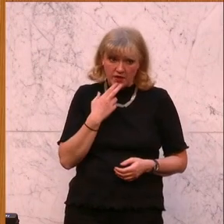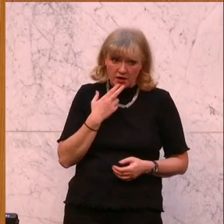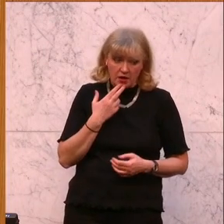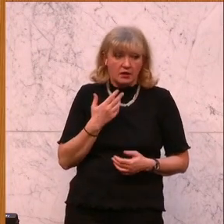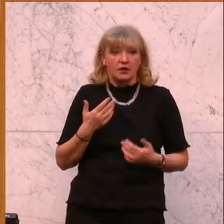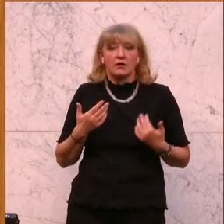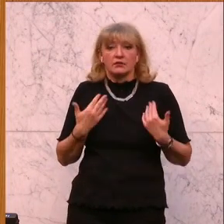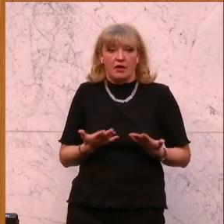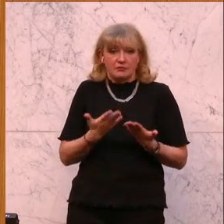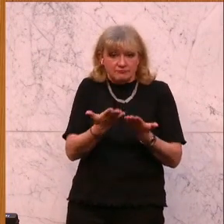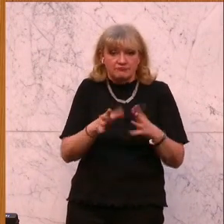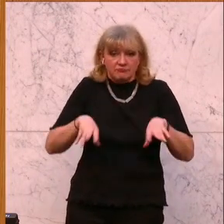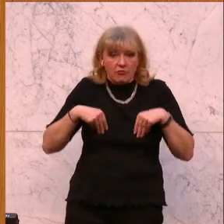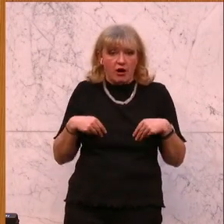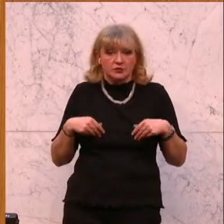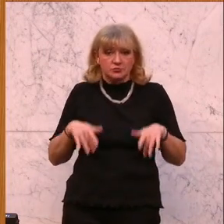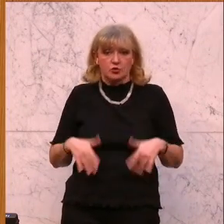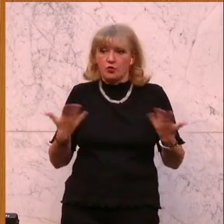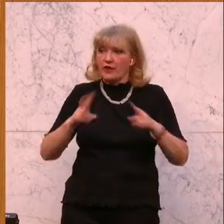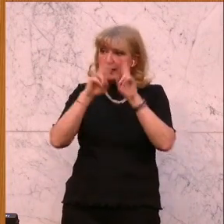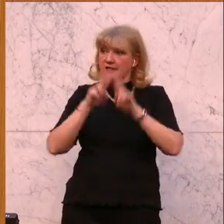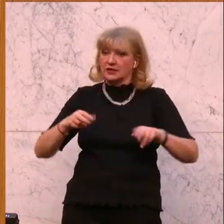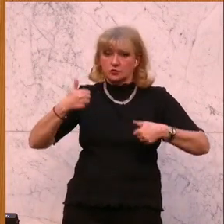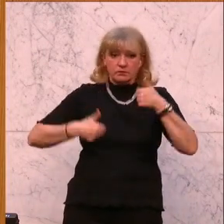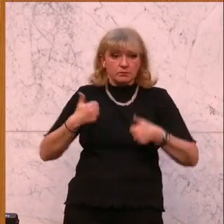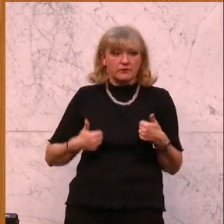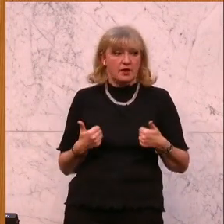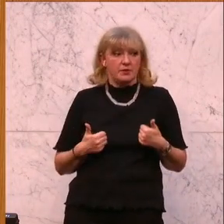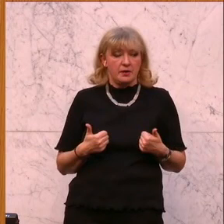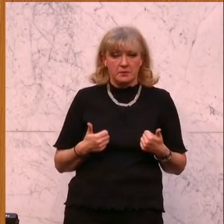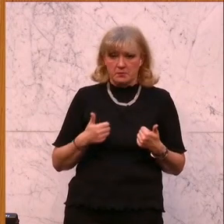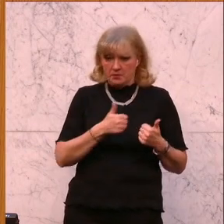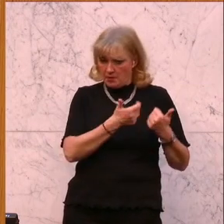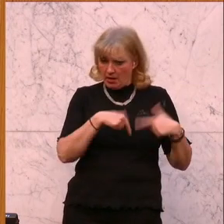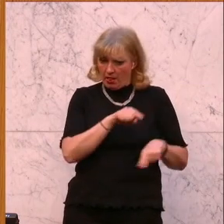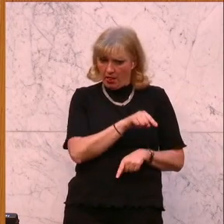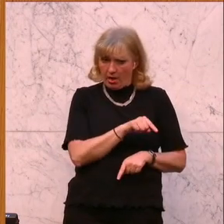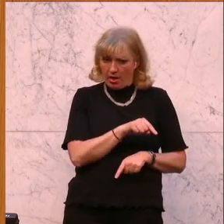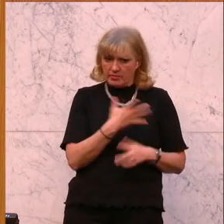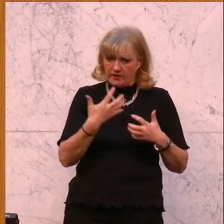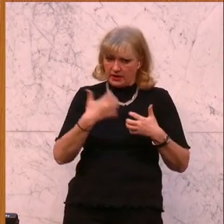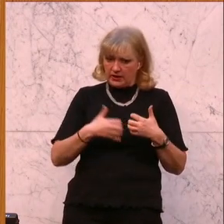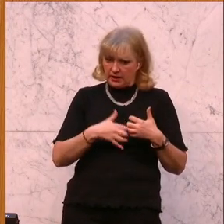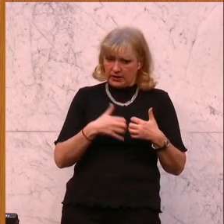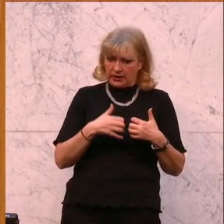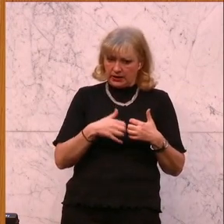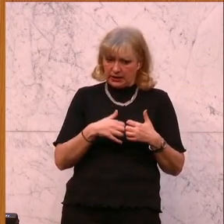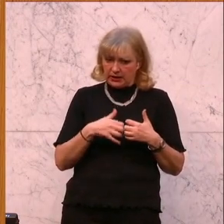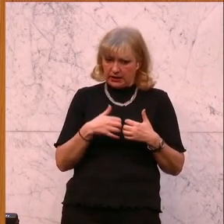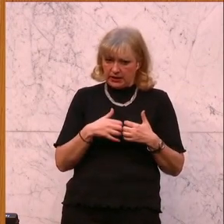akzeptieren Sie, dass bei internationalen Bewerben ein Land, das von einem Kriegstreiber